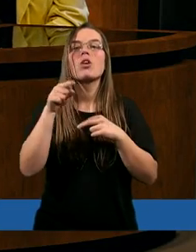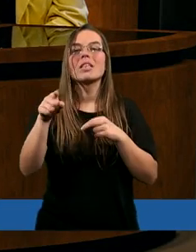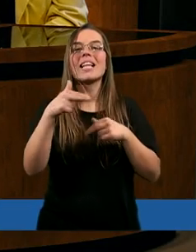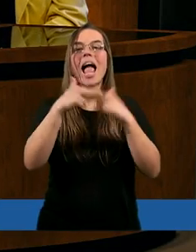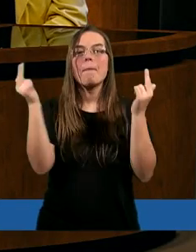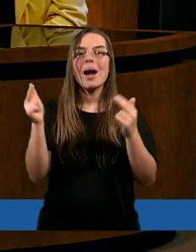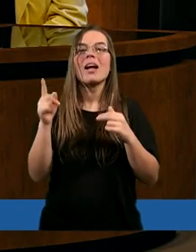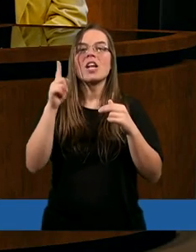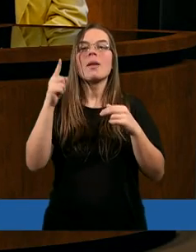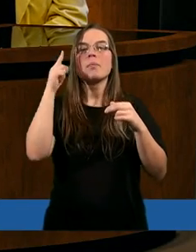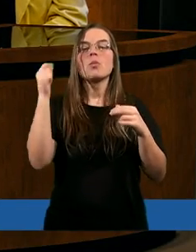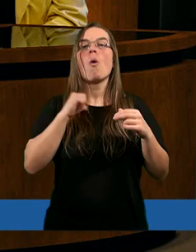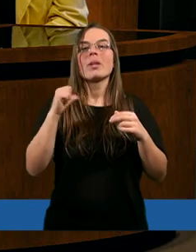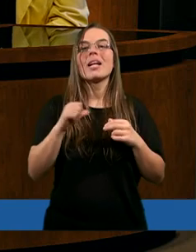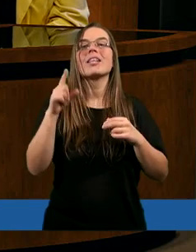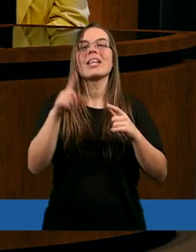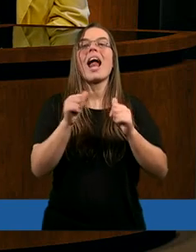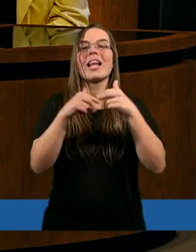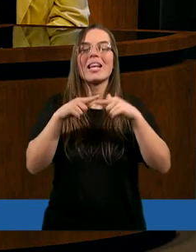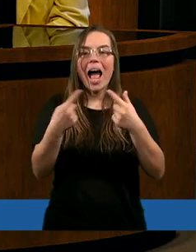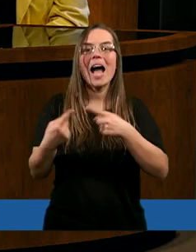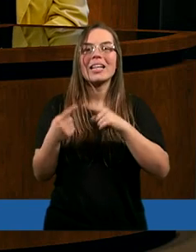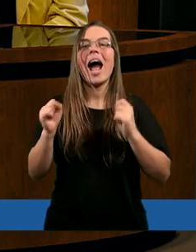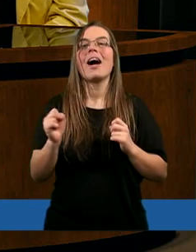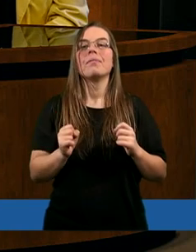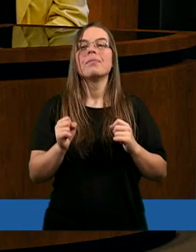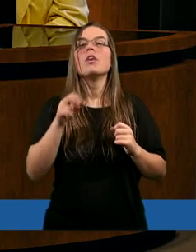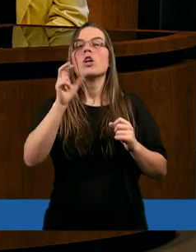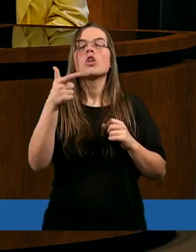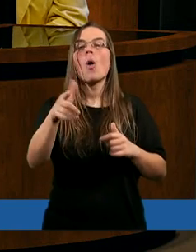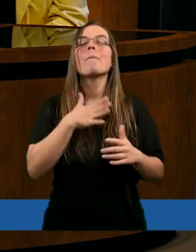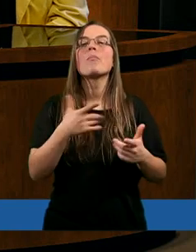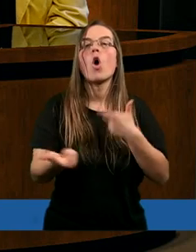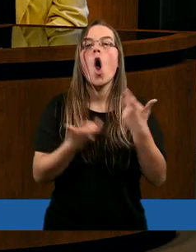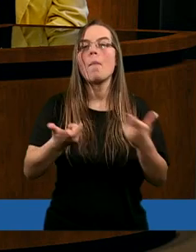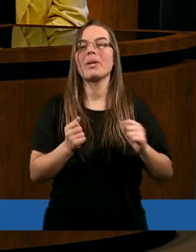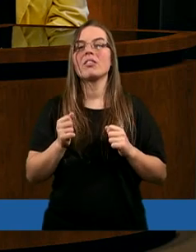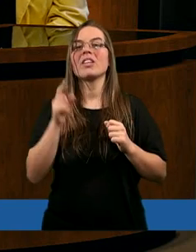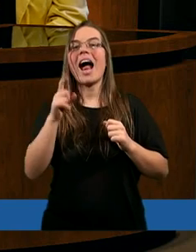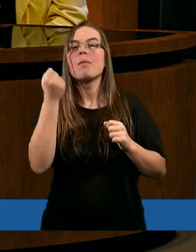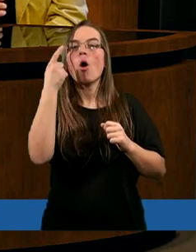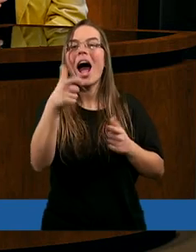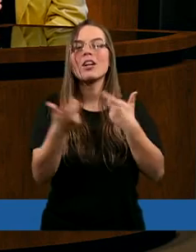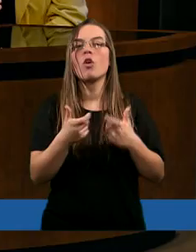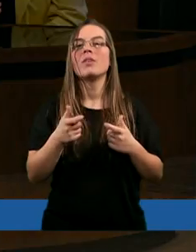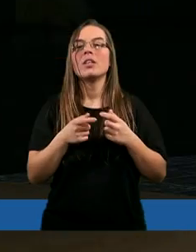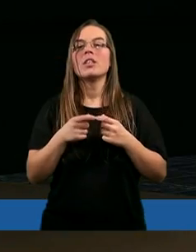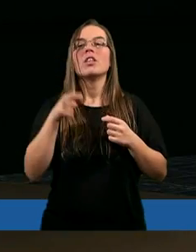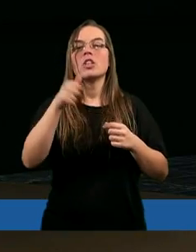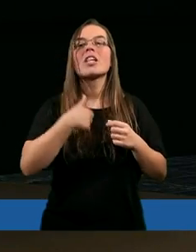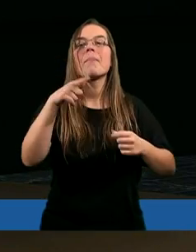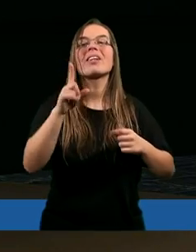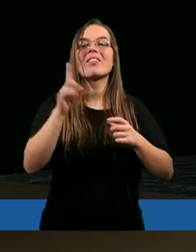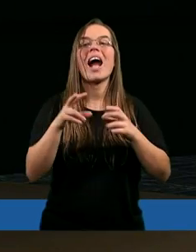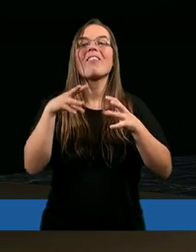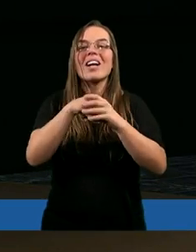przypominam, przecież moja mama zawsze mnie ganiała zimą. Co ty synu robisz? Ja zakładałem korzu, szedłem za stodołę i